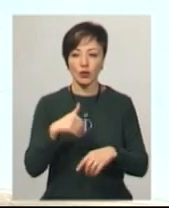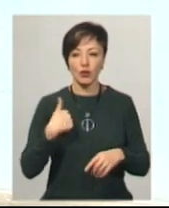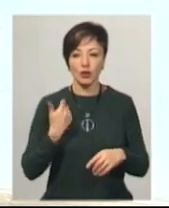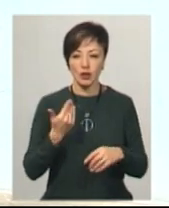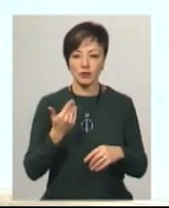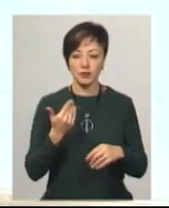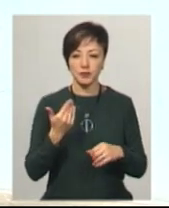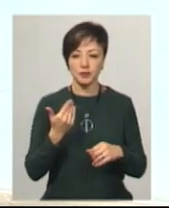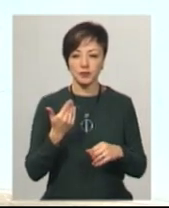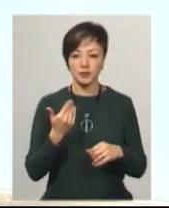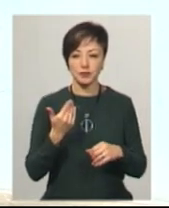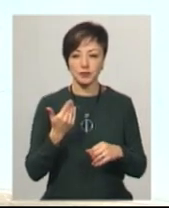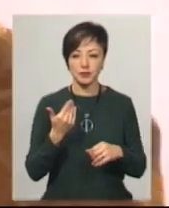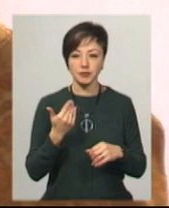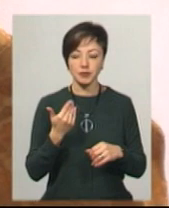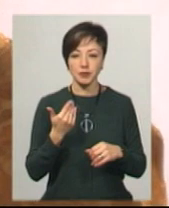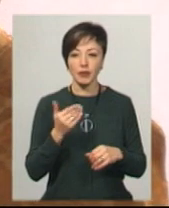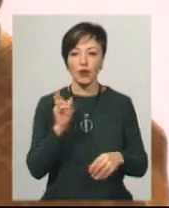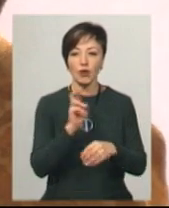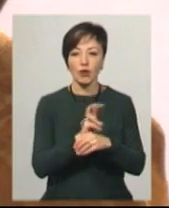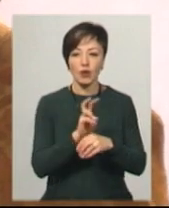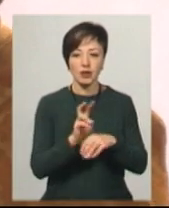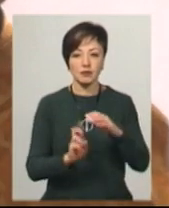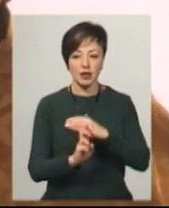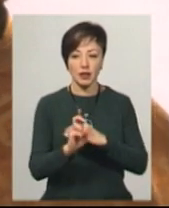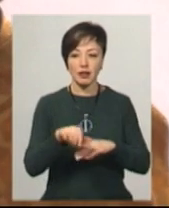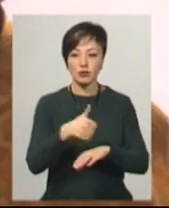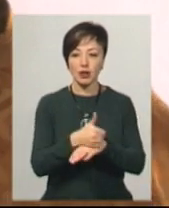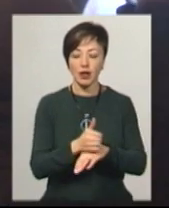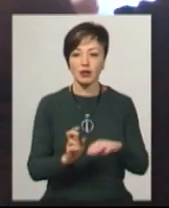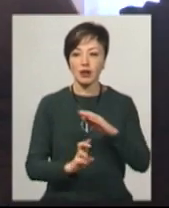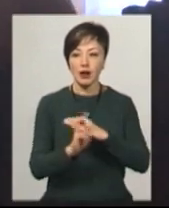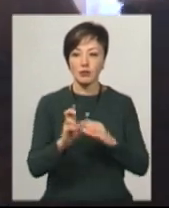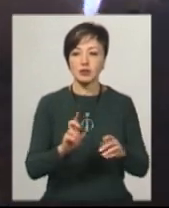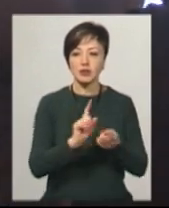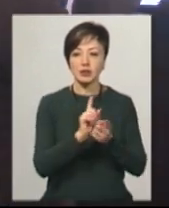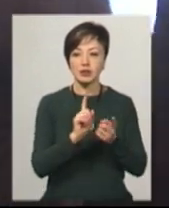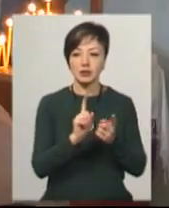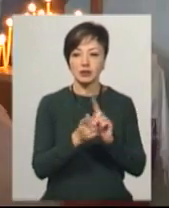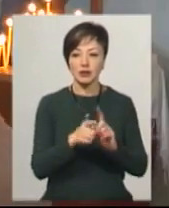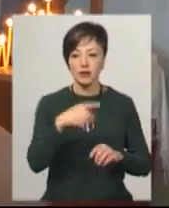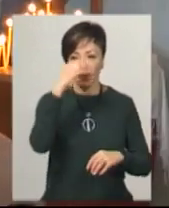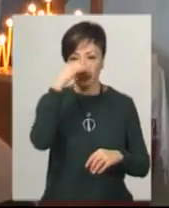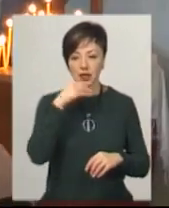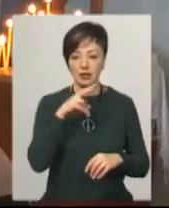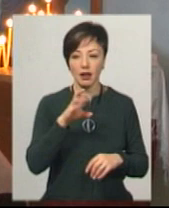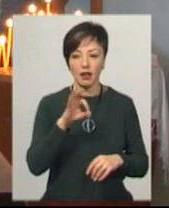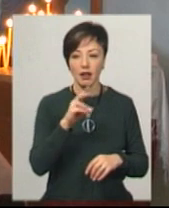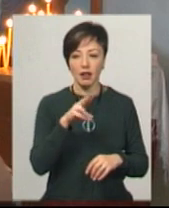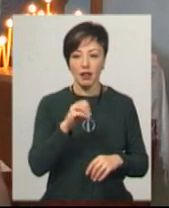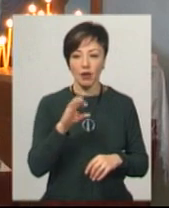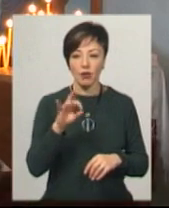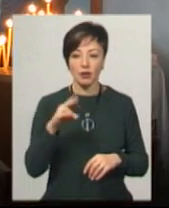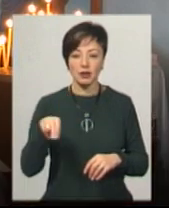причастатися, вони хочуть в церкву. Настоятелем храму святого Миколаючого Дотворця став отець Леонід. Служуючи при обласній